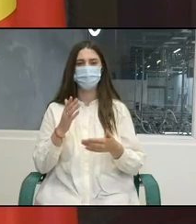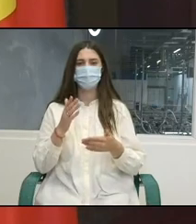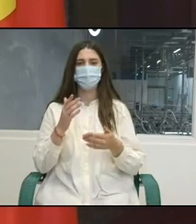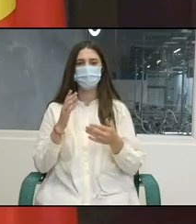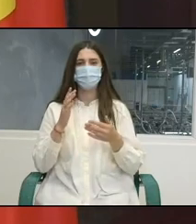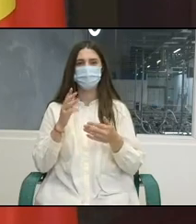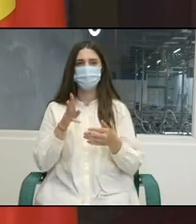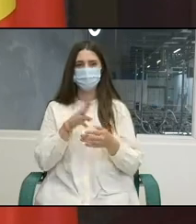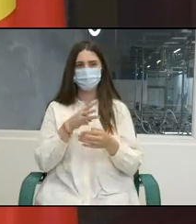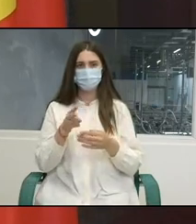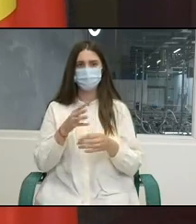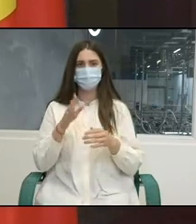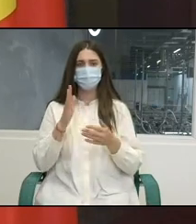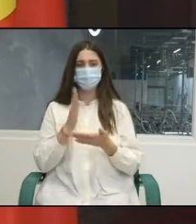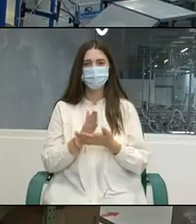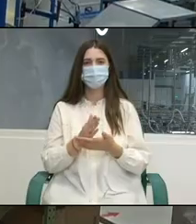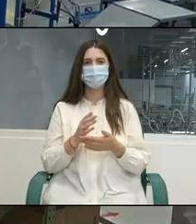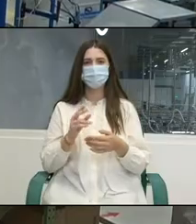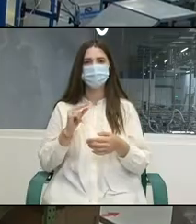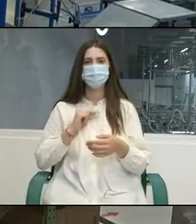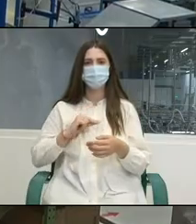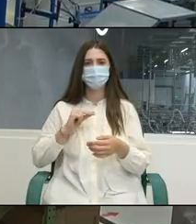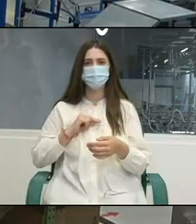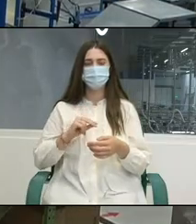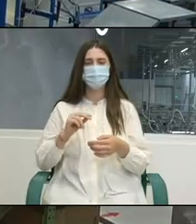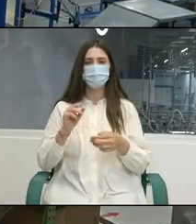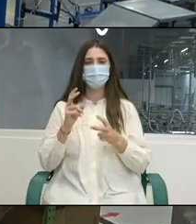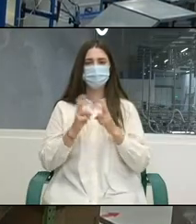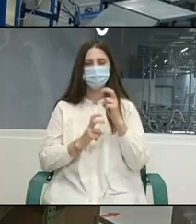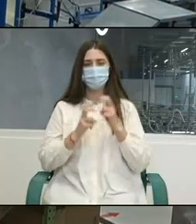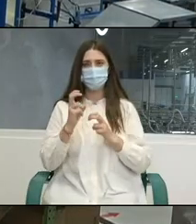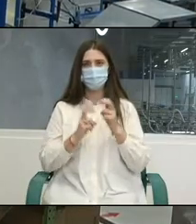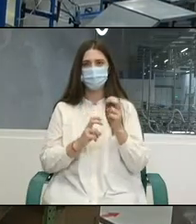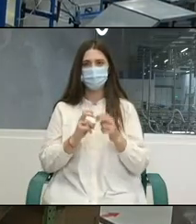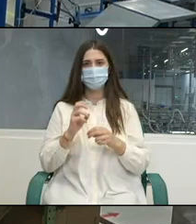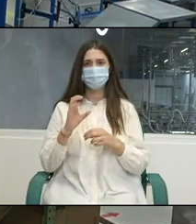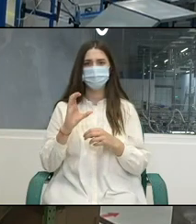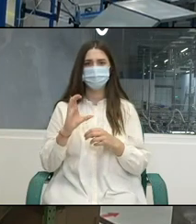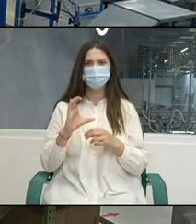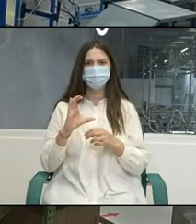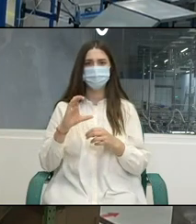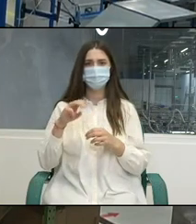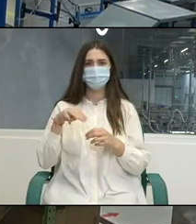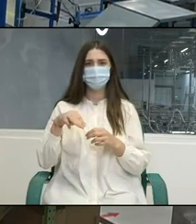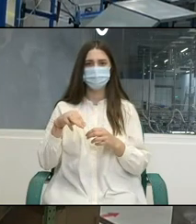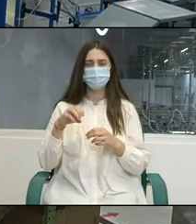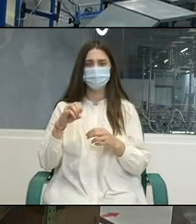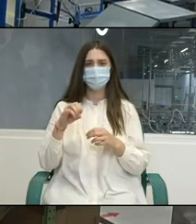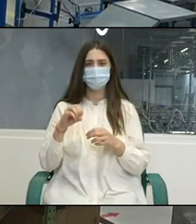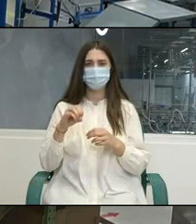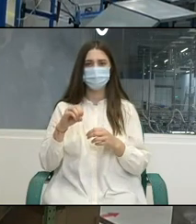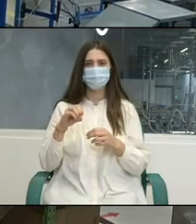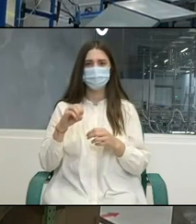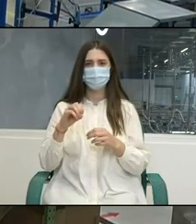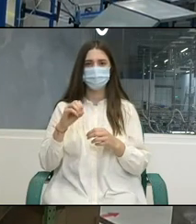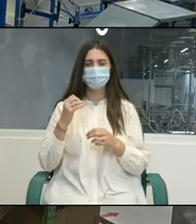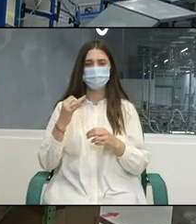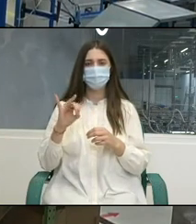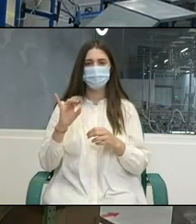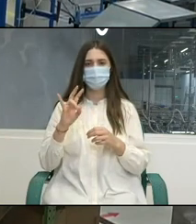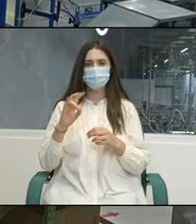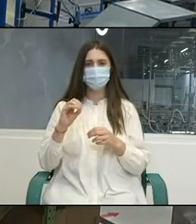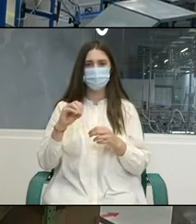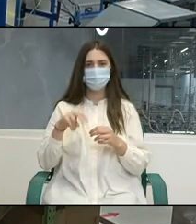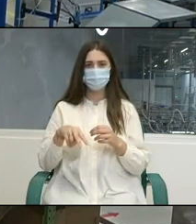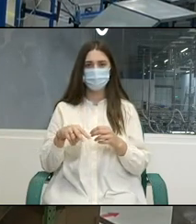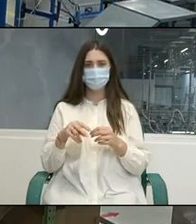Nici mai mult, nici mai puțin suntem în încinta unei fabrici de producție, a unei companii care este activă în